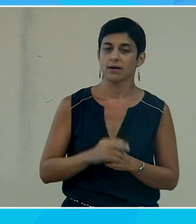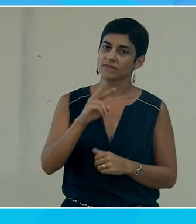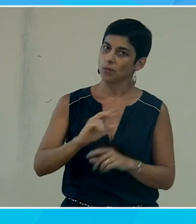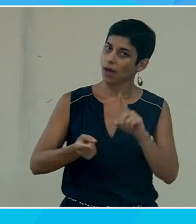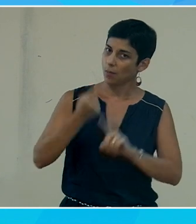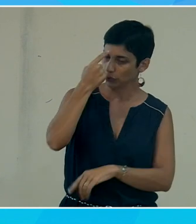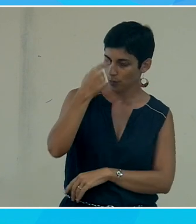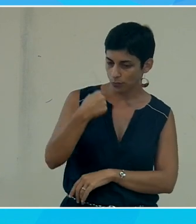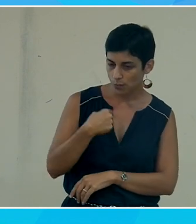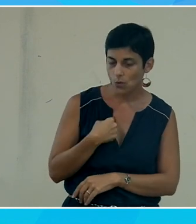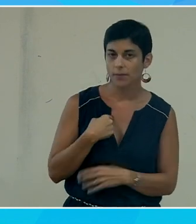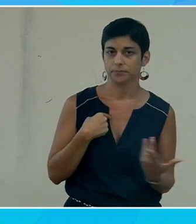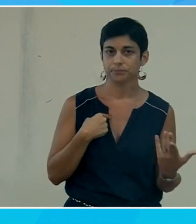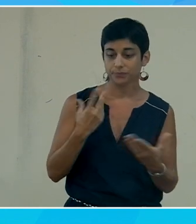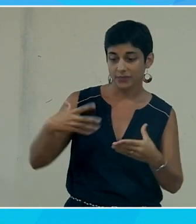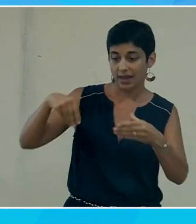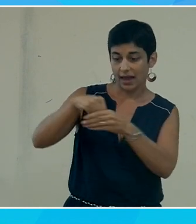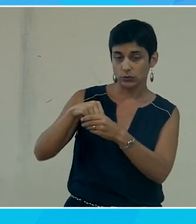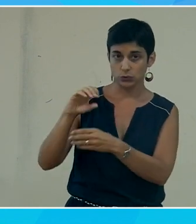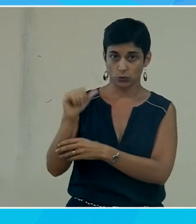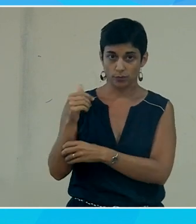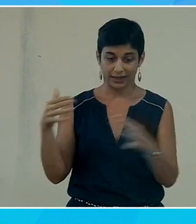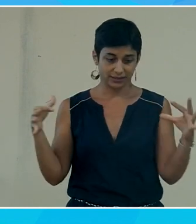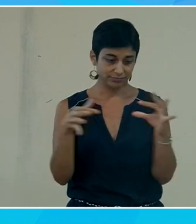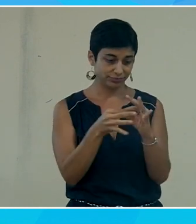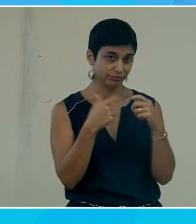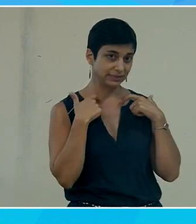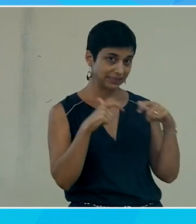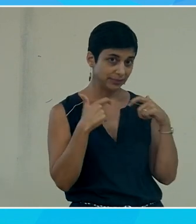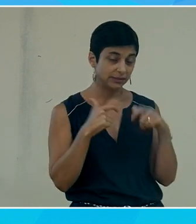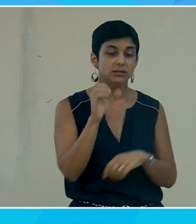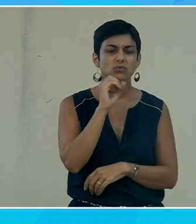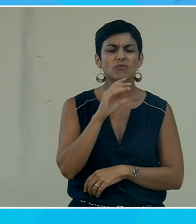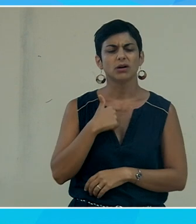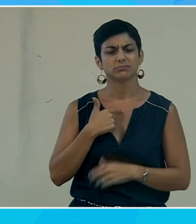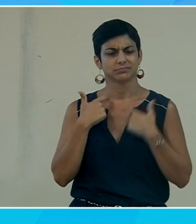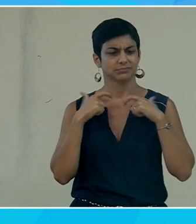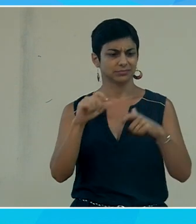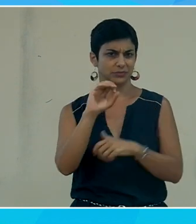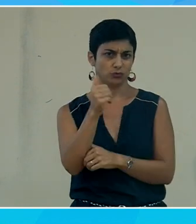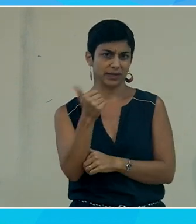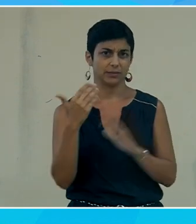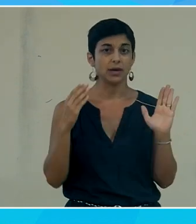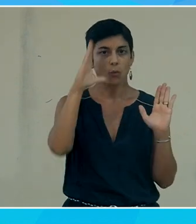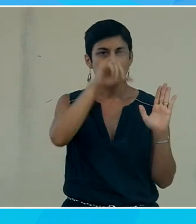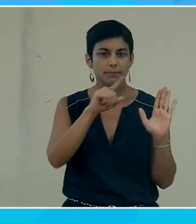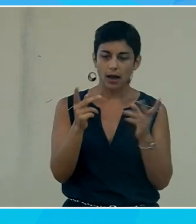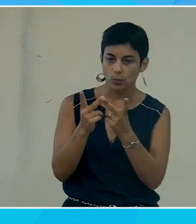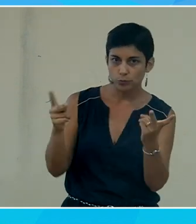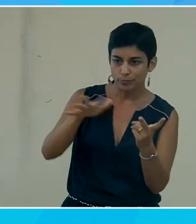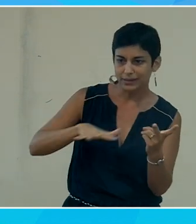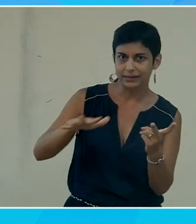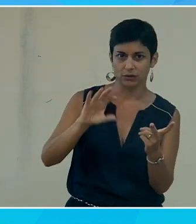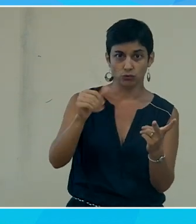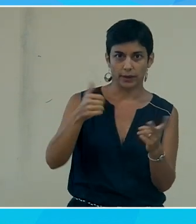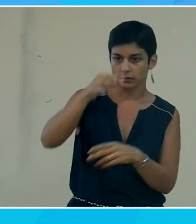à coeur qui lie l'inclusion numérique à l'accessibilité parce qu'on parle beaucoup d'inclusion numérique tout en oubliant qu'accompagner le public éloigné du